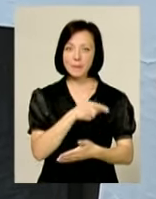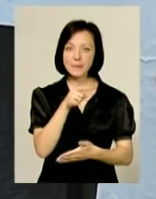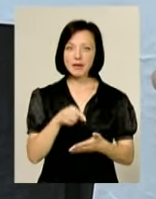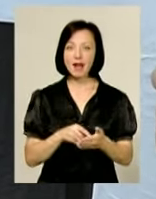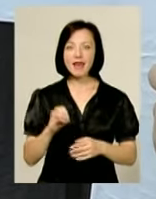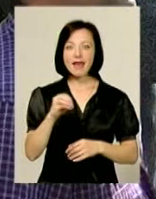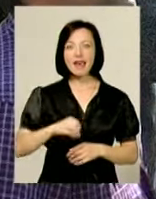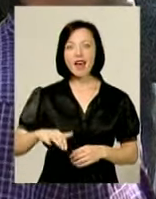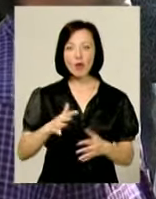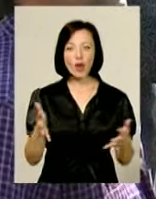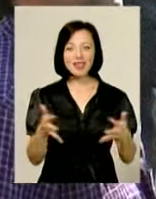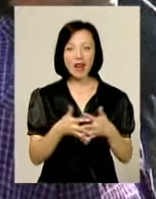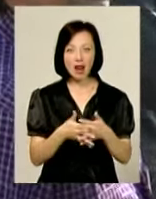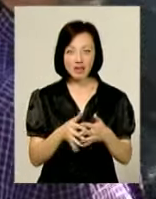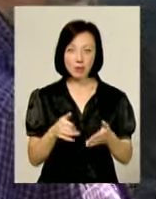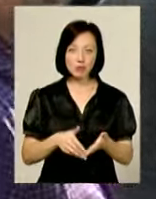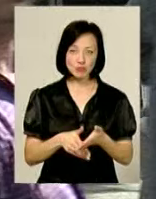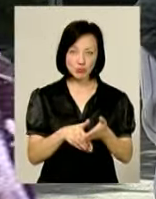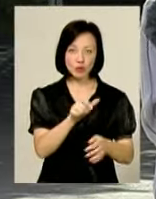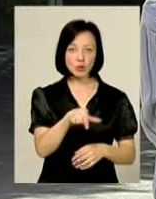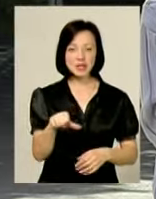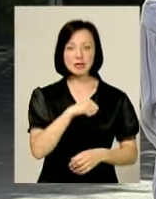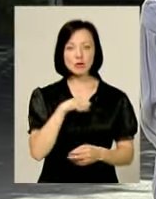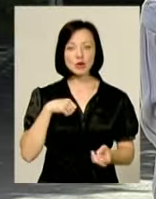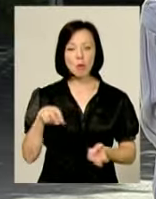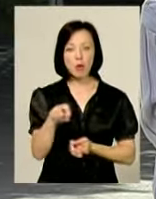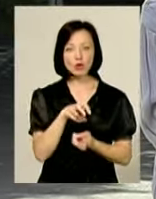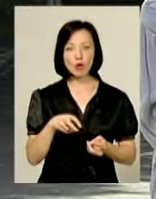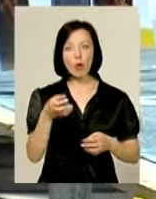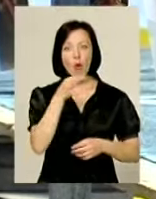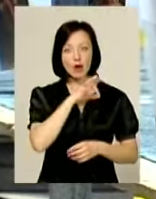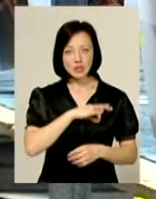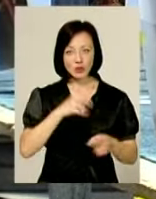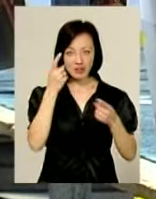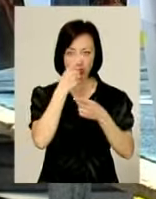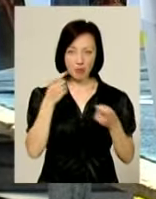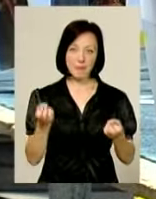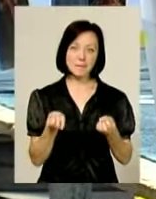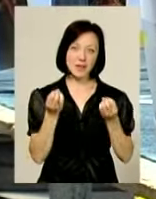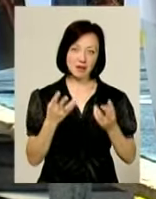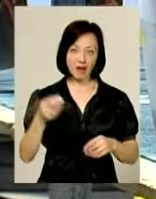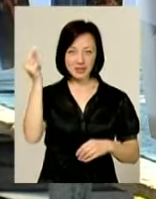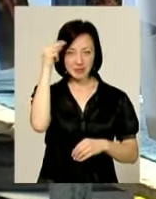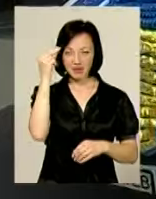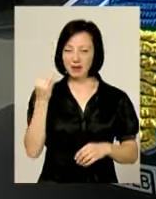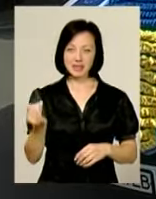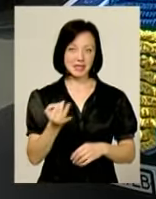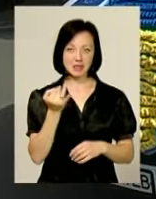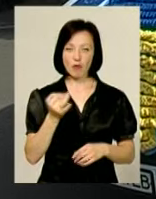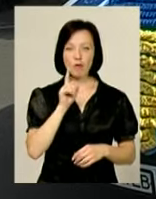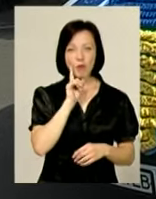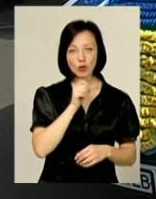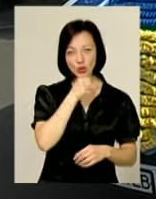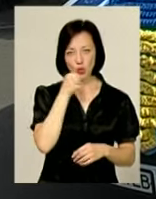євроінтеграції і підштовхнути перехожих до самостійного пошуку корисної інформації. Адже банальний семінар навряд чи зацікав би і